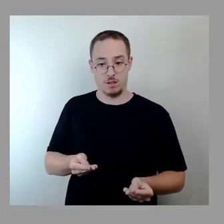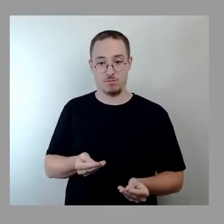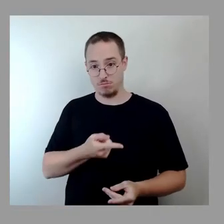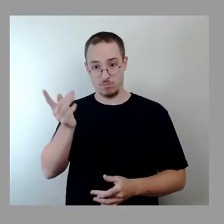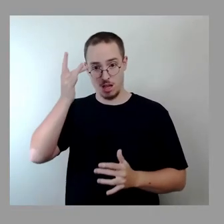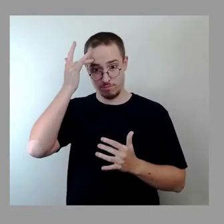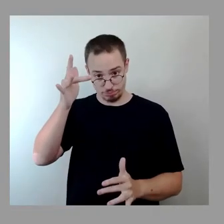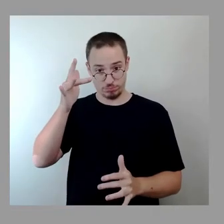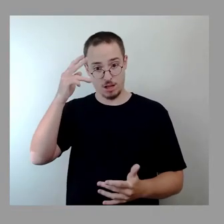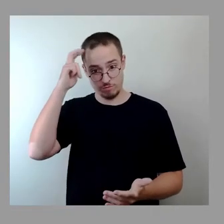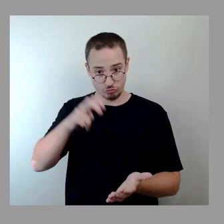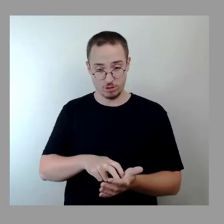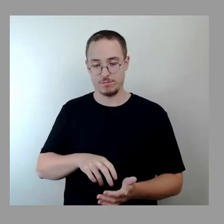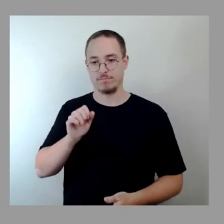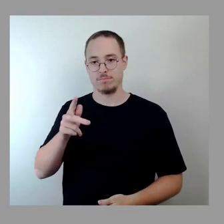Stimmzeichen.